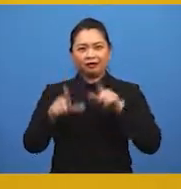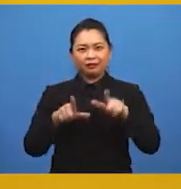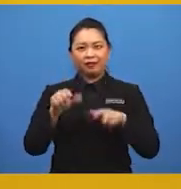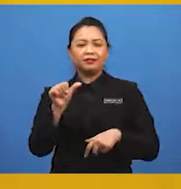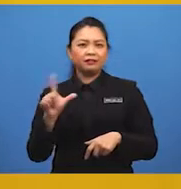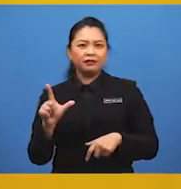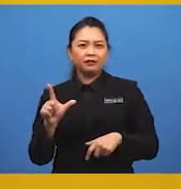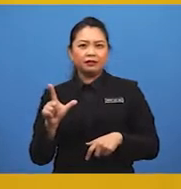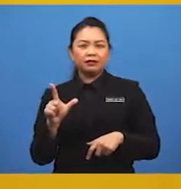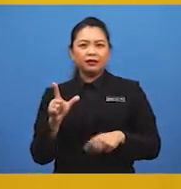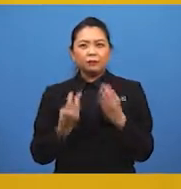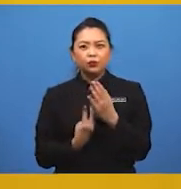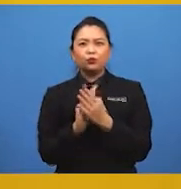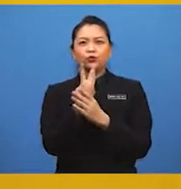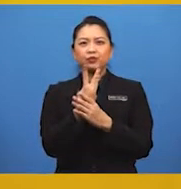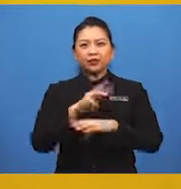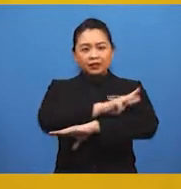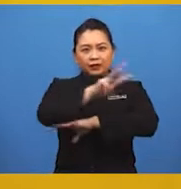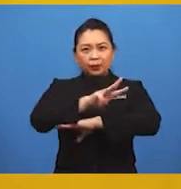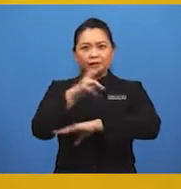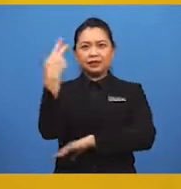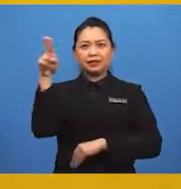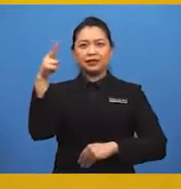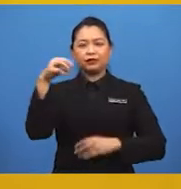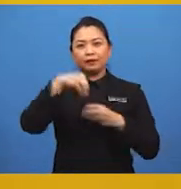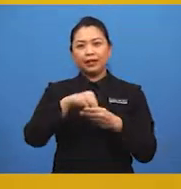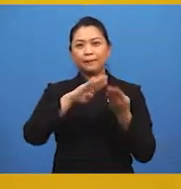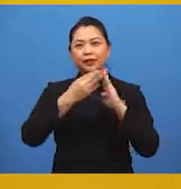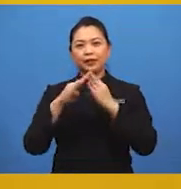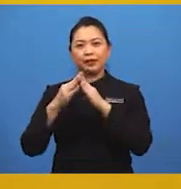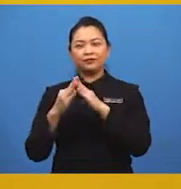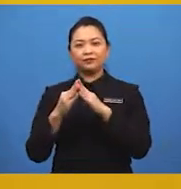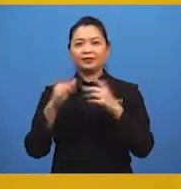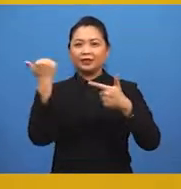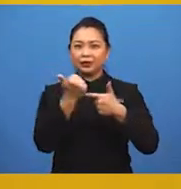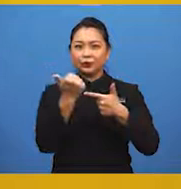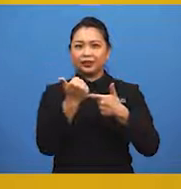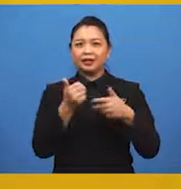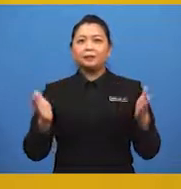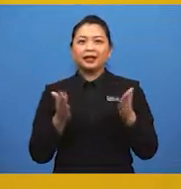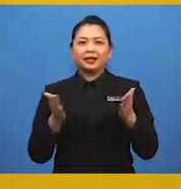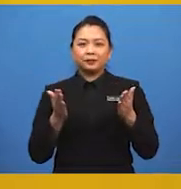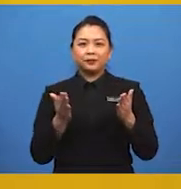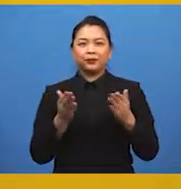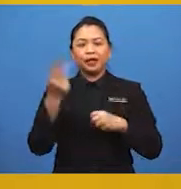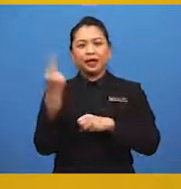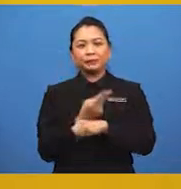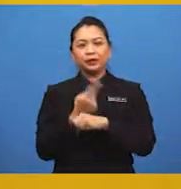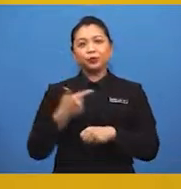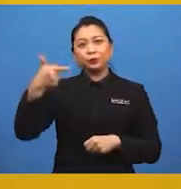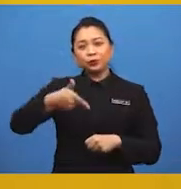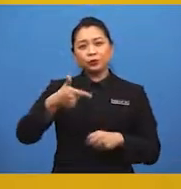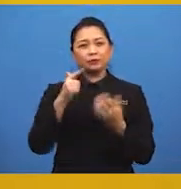-langkahnya ialah mewujudkan kawasan hijau dalam bandar. Yang kedua, menggalakkan